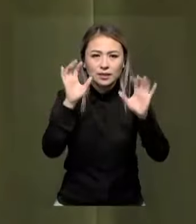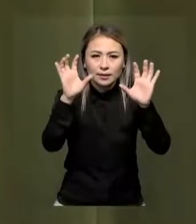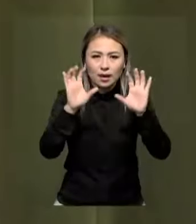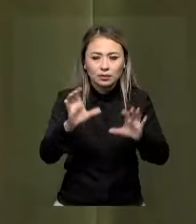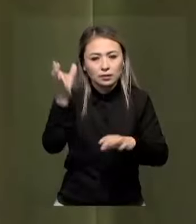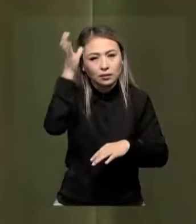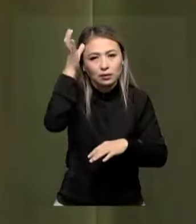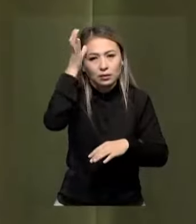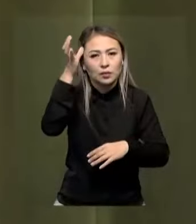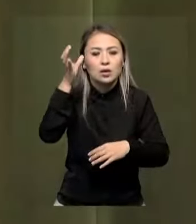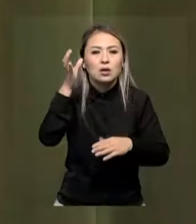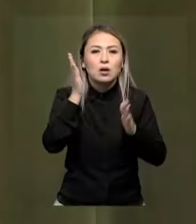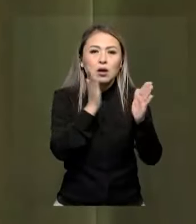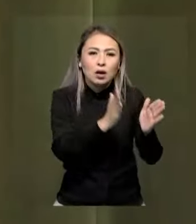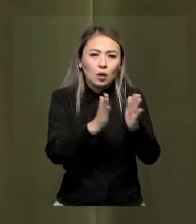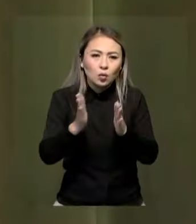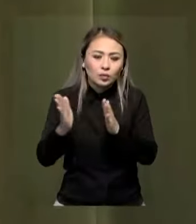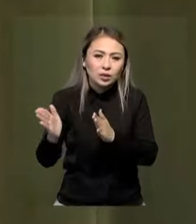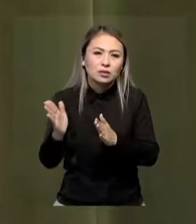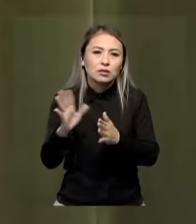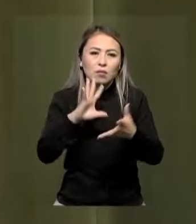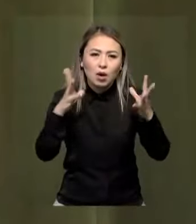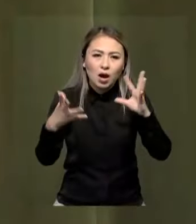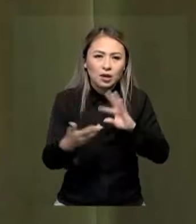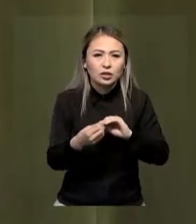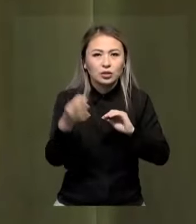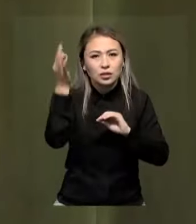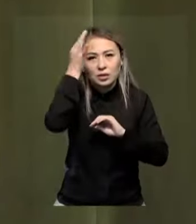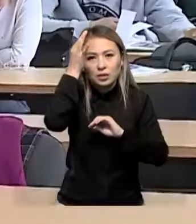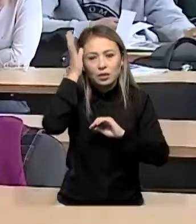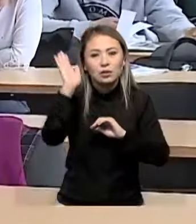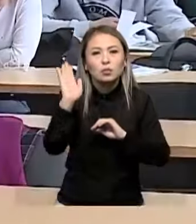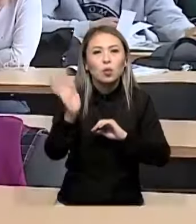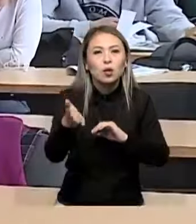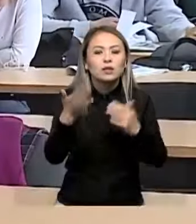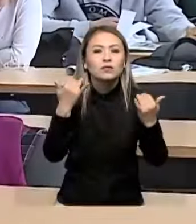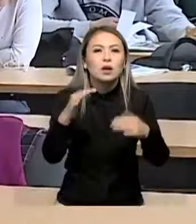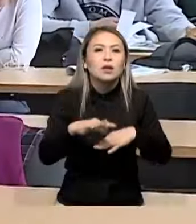ғылыми қалымдастықтың мүдесі барынша ескерлетін болады.